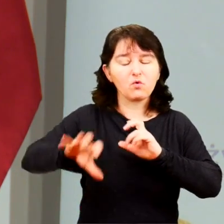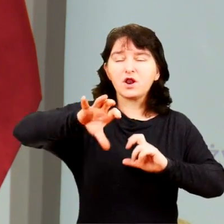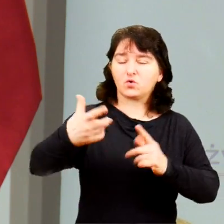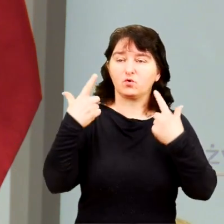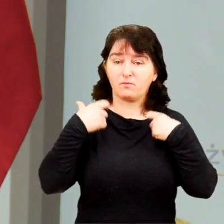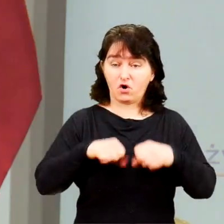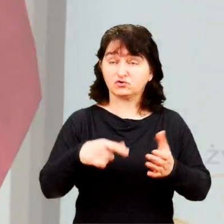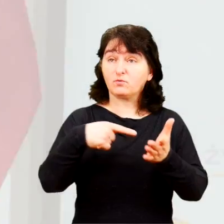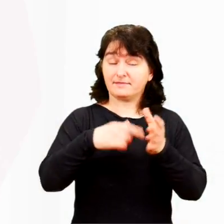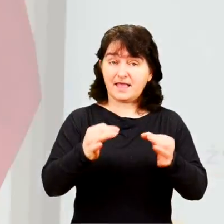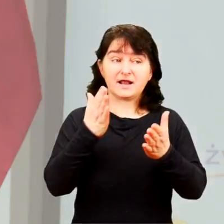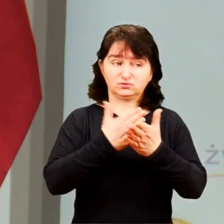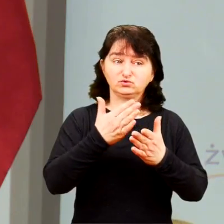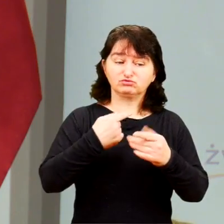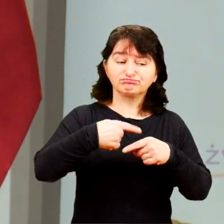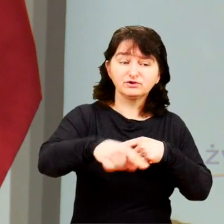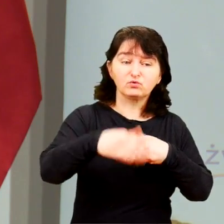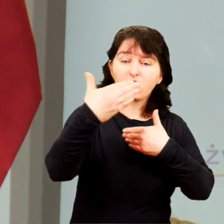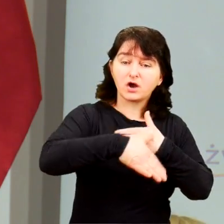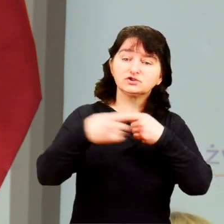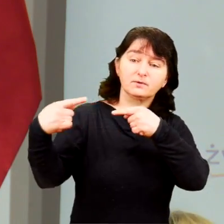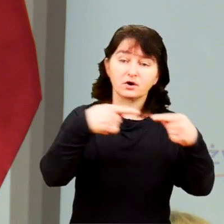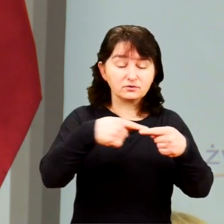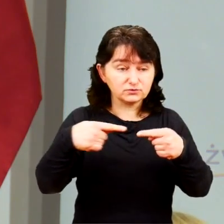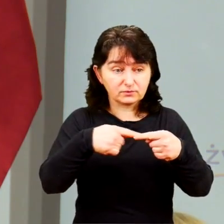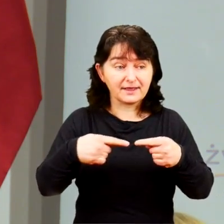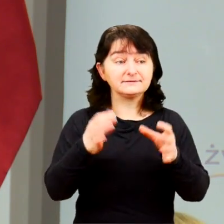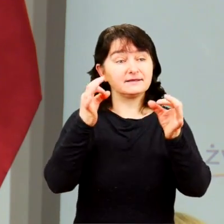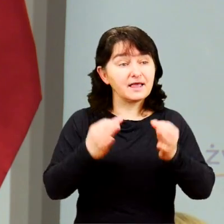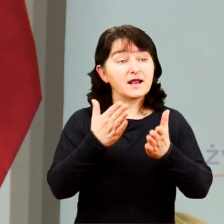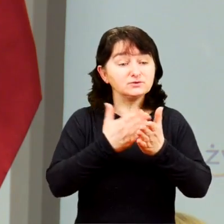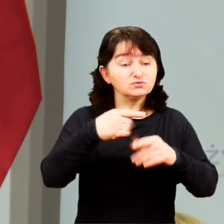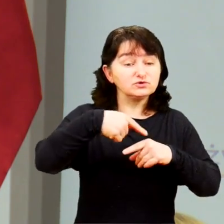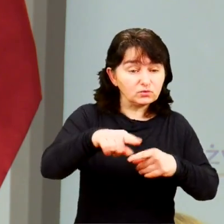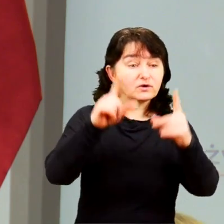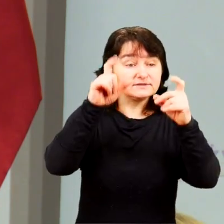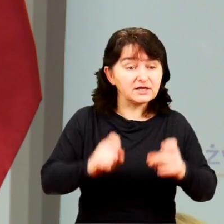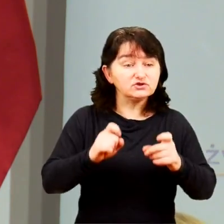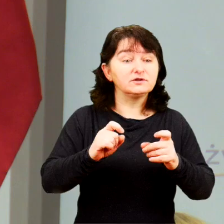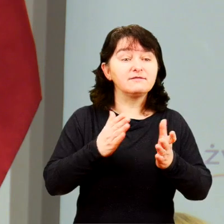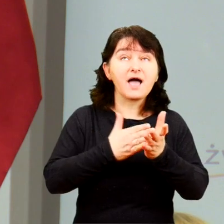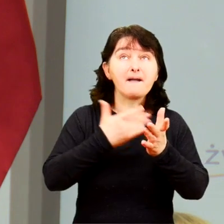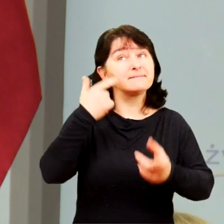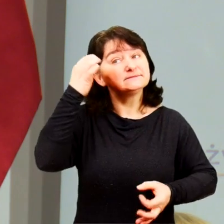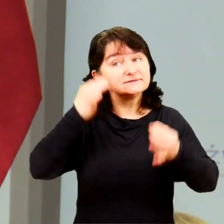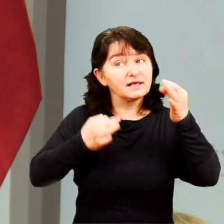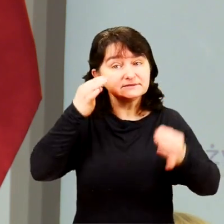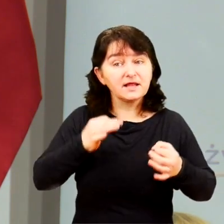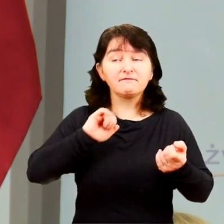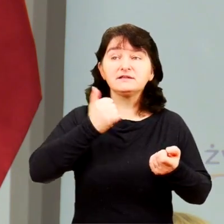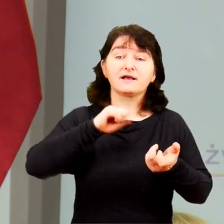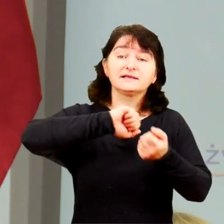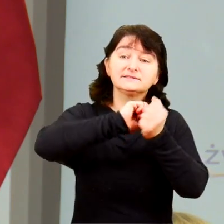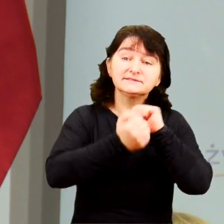osób. Teraz kończymy konsultacje. Teraz będziemy rozpoczynali ten proces, kiedy już można